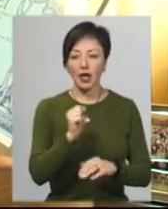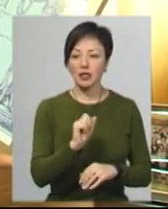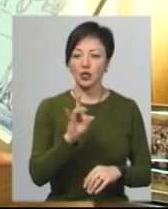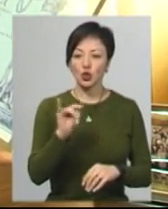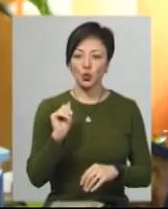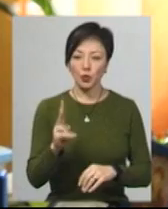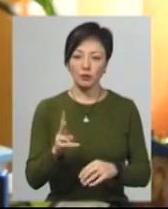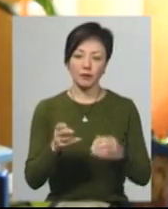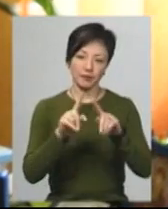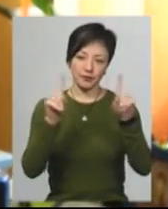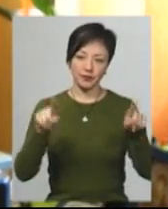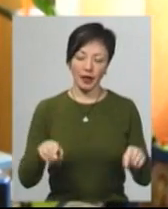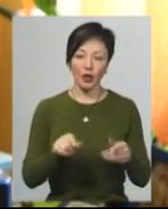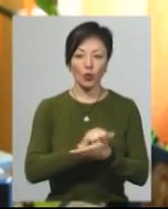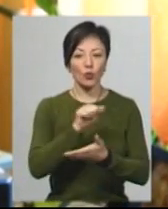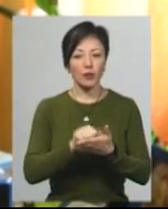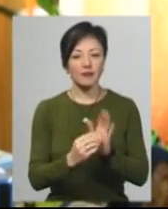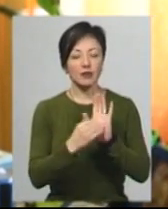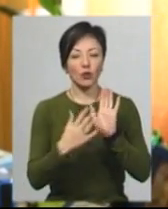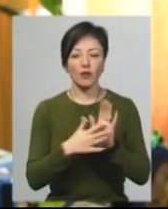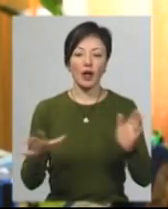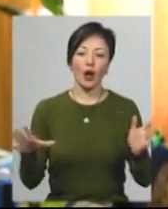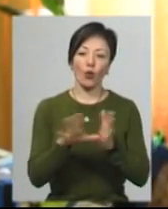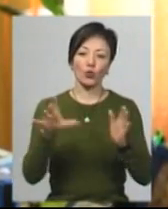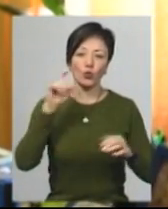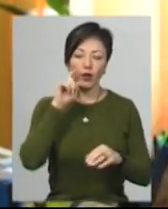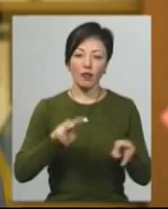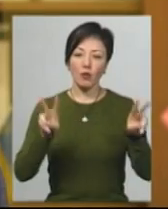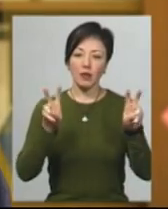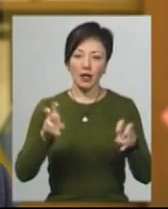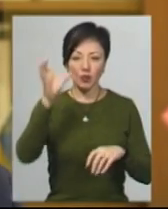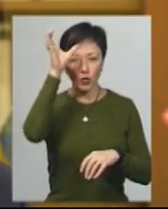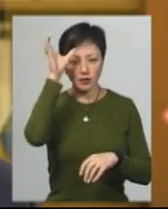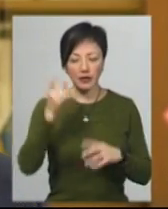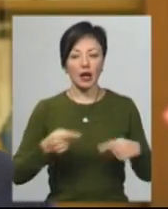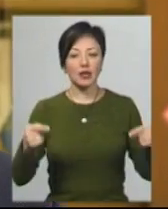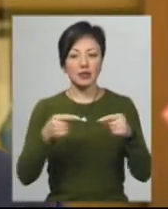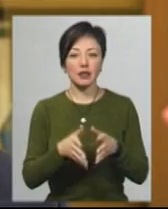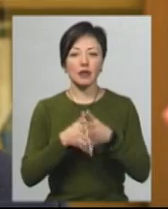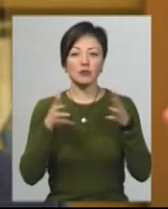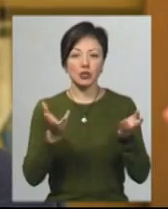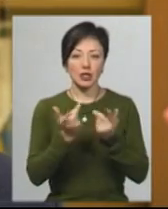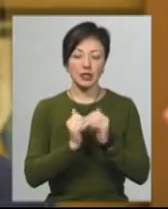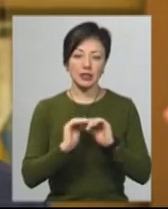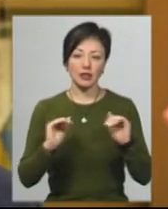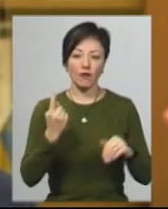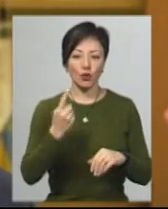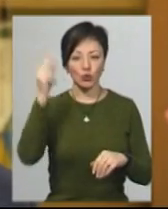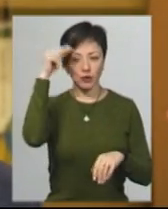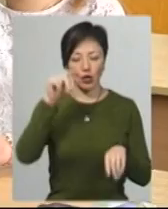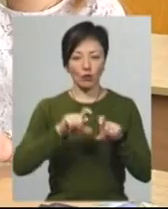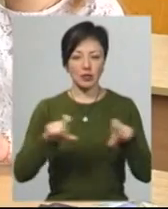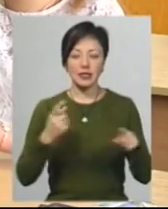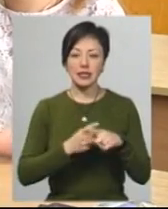Андрійчук тримає у руках сертифікат про встановлення рекорду України у номінації освіта. А саме найбільша кількість учнів в одному навчальному